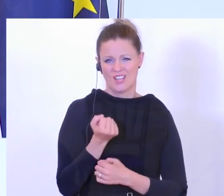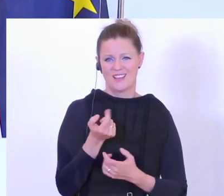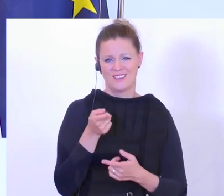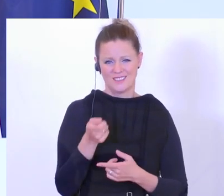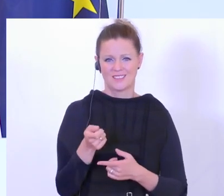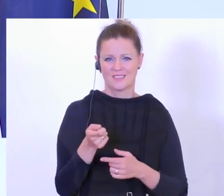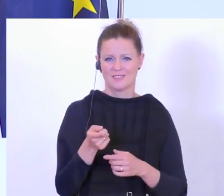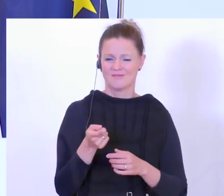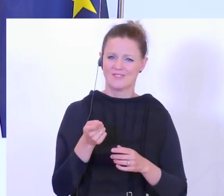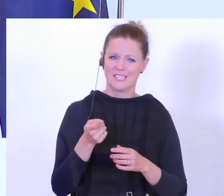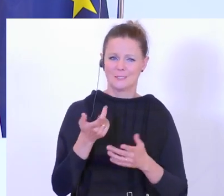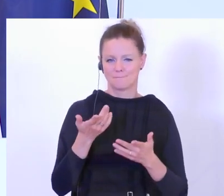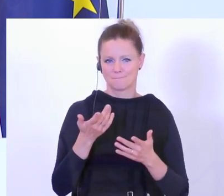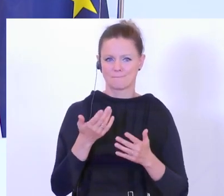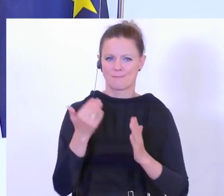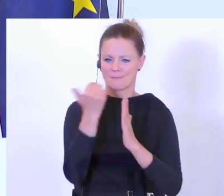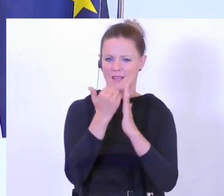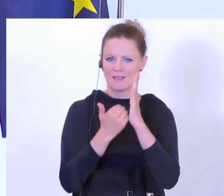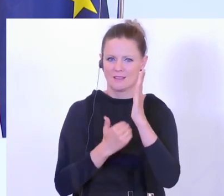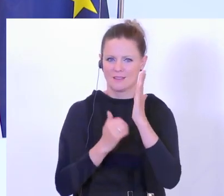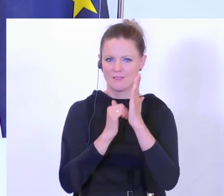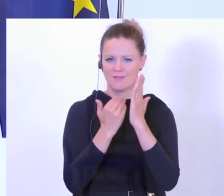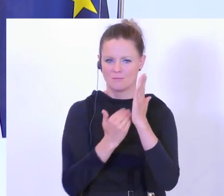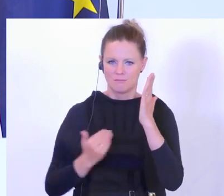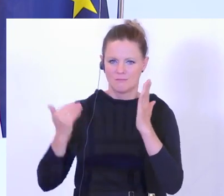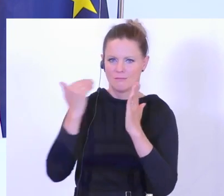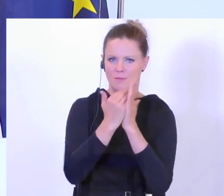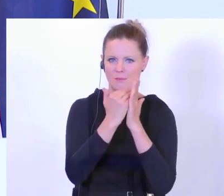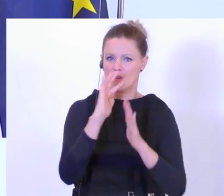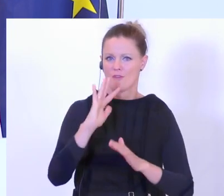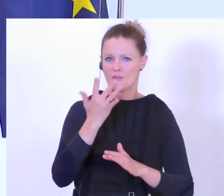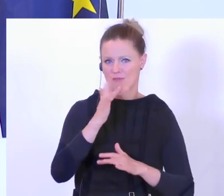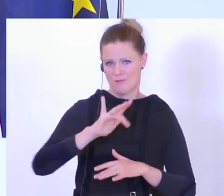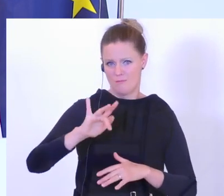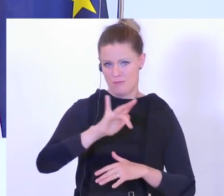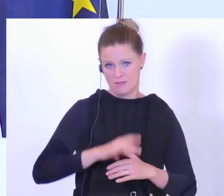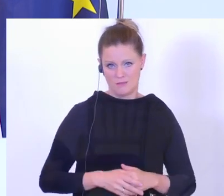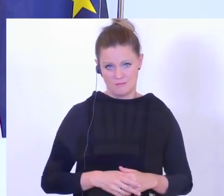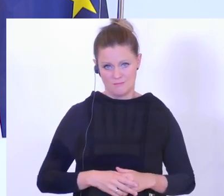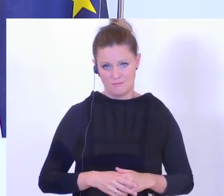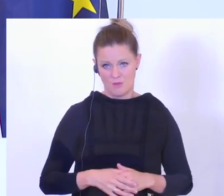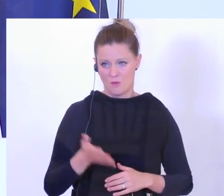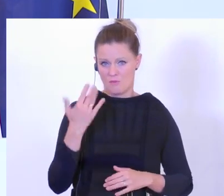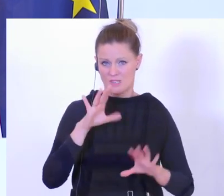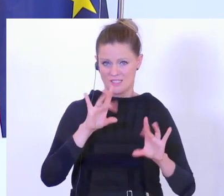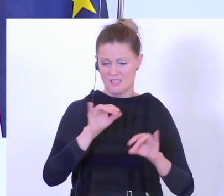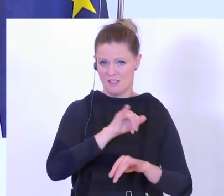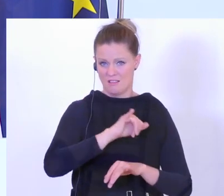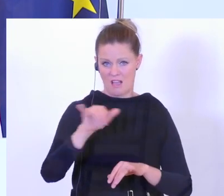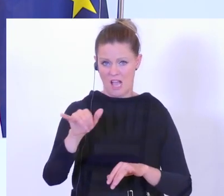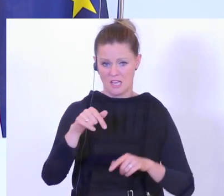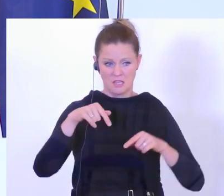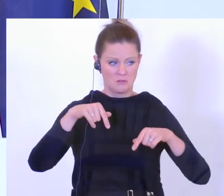Ranking, haben sich hinaufgearbeitet und sind jetzt an fünfter Stelle zum Beispiel. Und vor zehn Jahren haben wir sie als